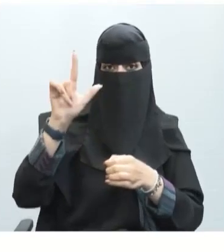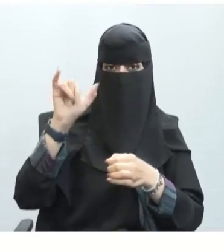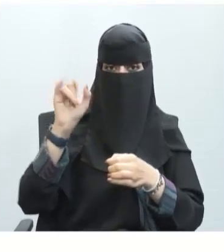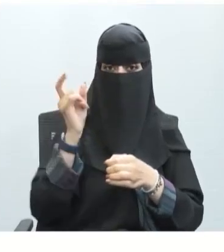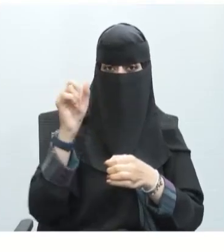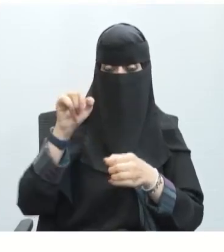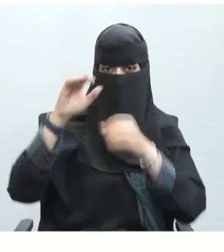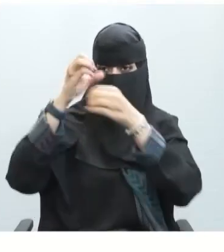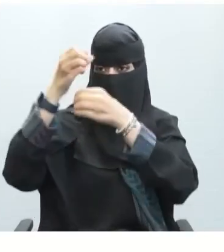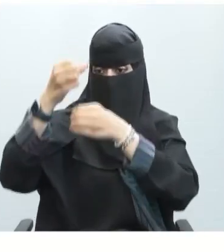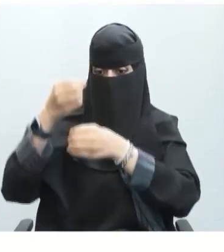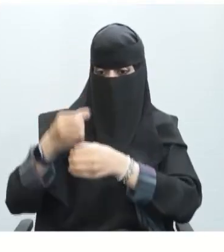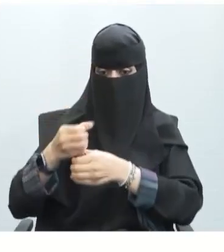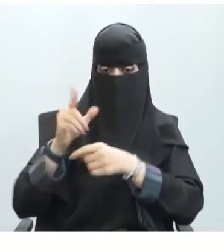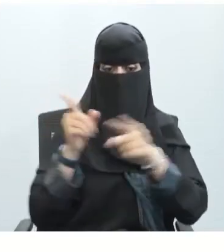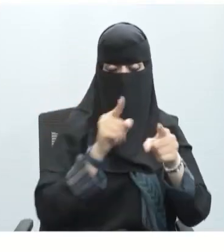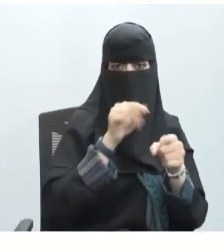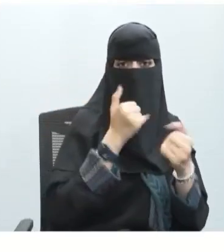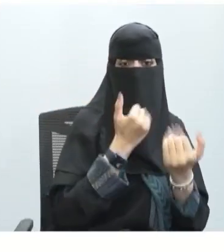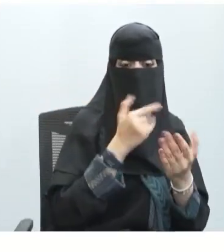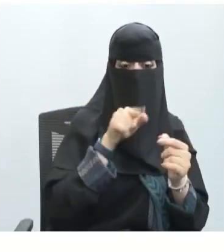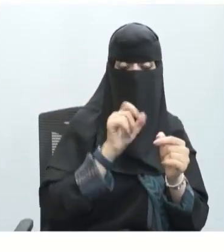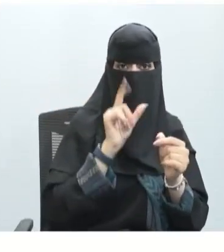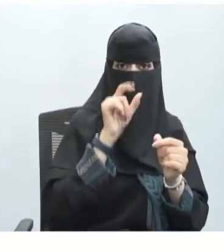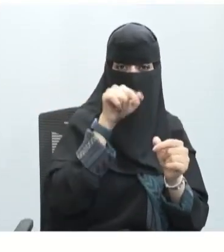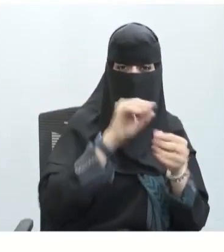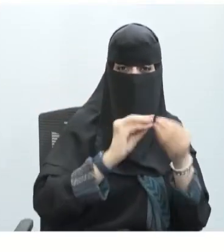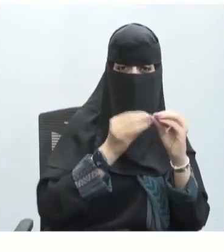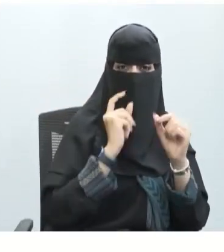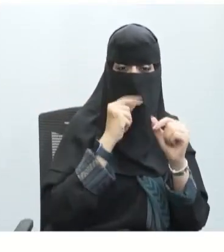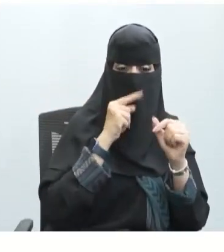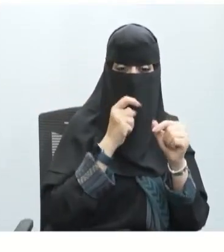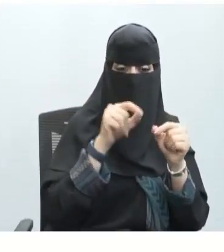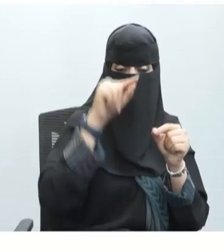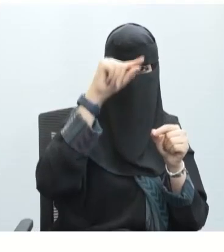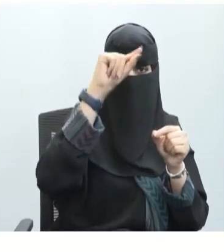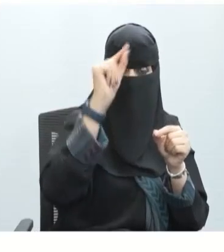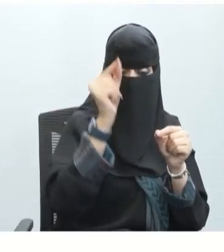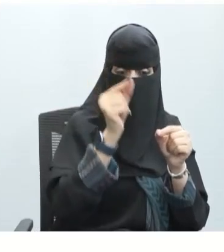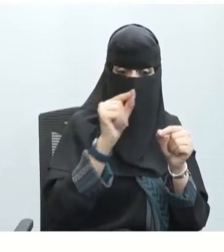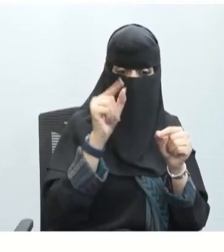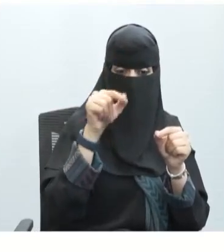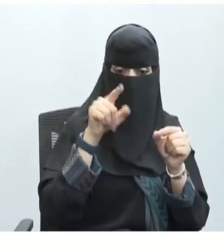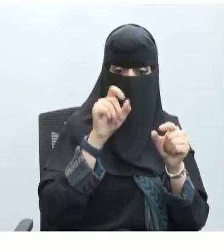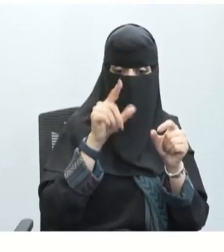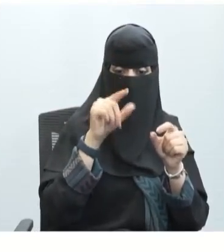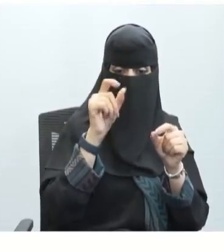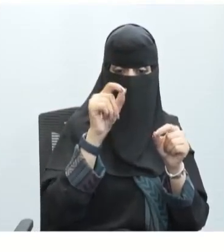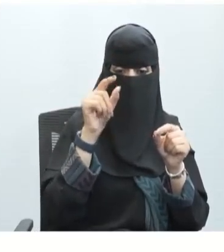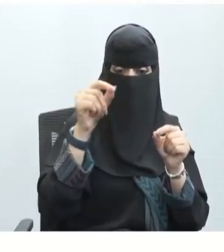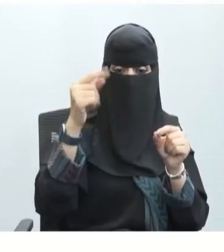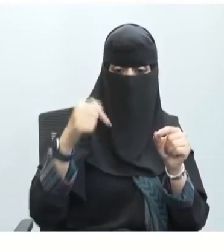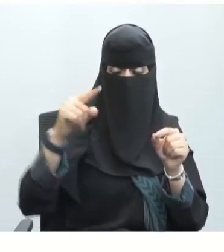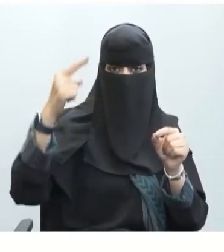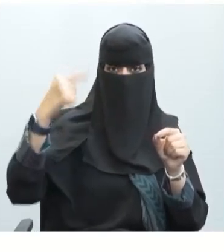الغمض الميليني نلاحظ أن الإشارة العصبية بالخلية العصبية التي امتلكت هذا الغمض